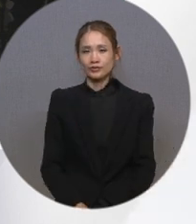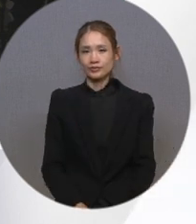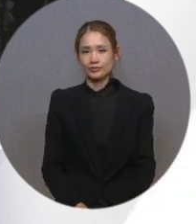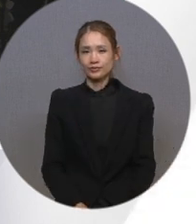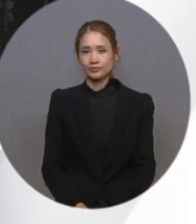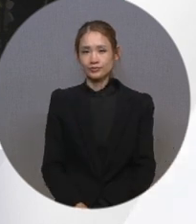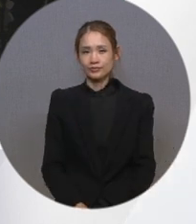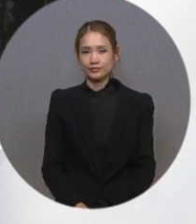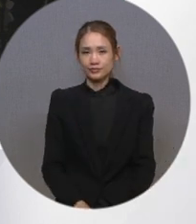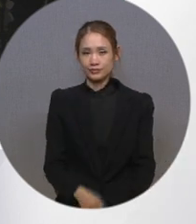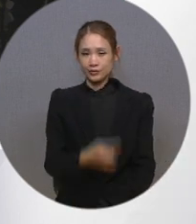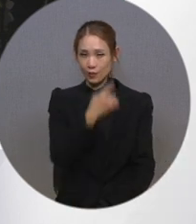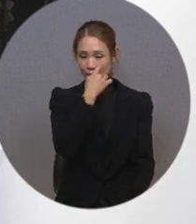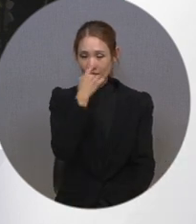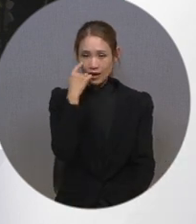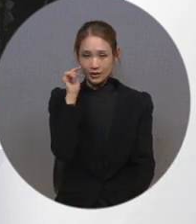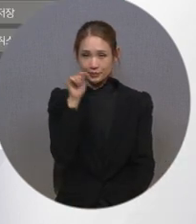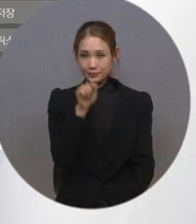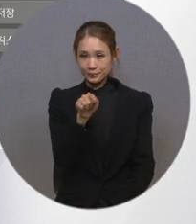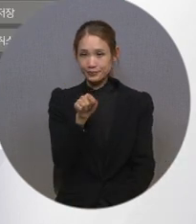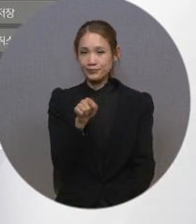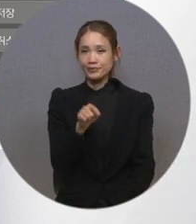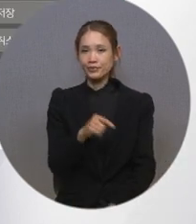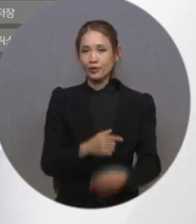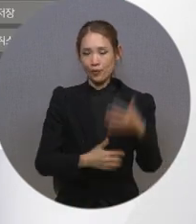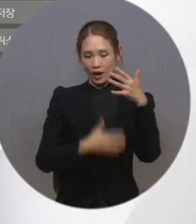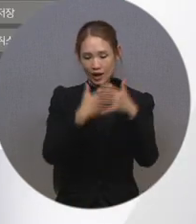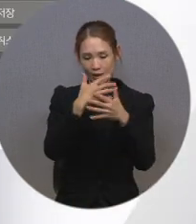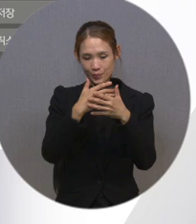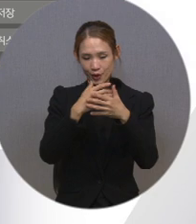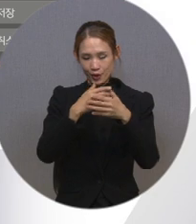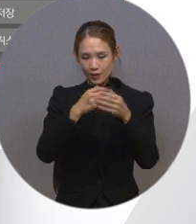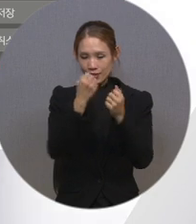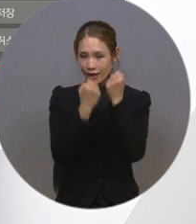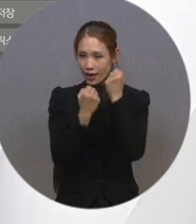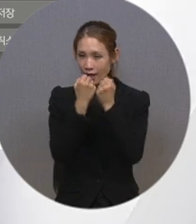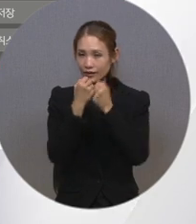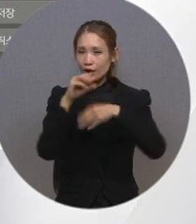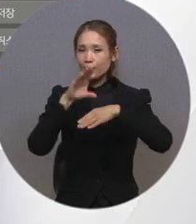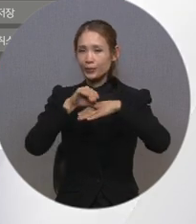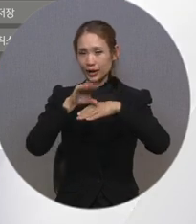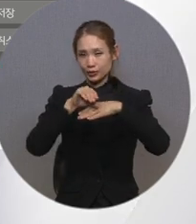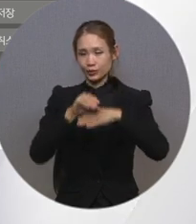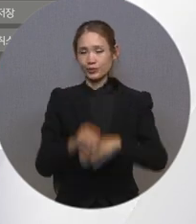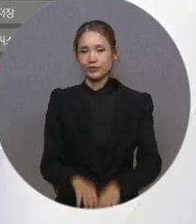확인 버튼을 누르시면 화면 해설 방송 설정에 진입하게 됩니다.